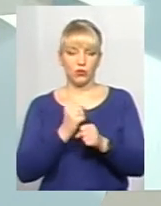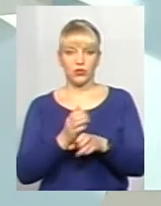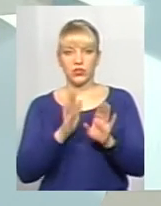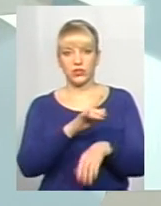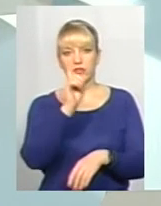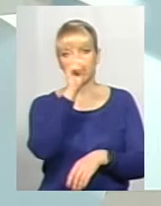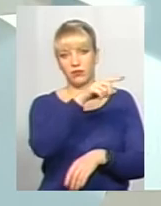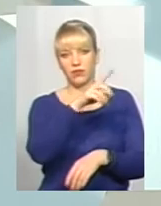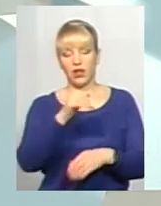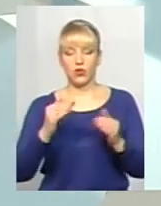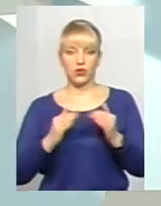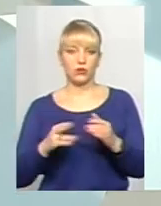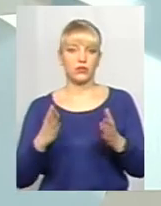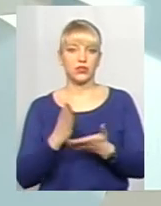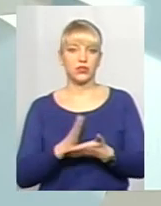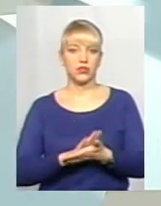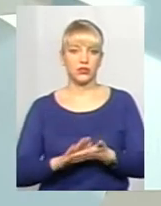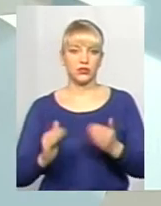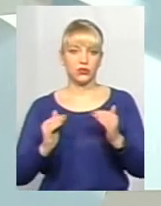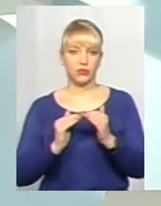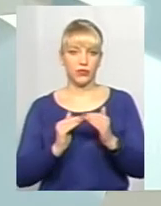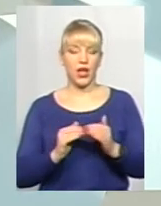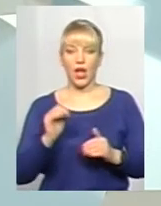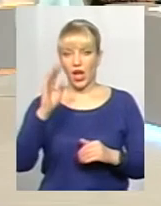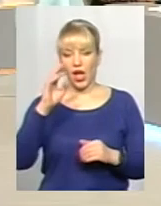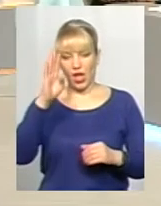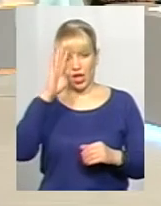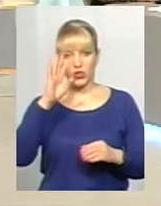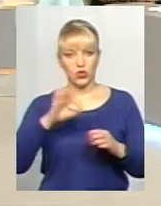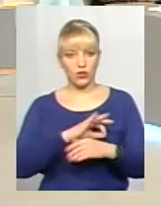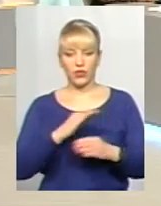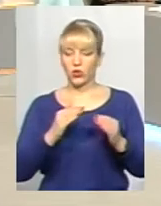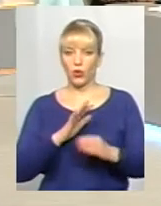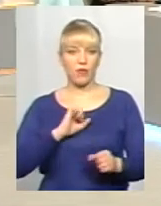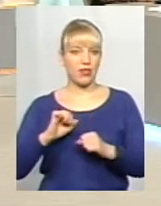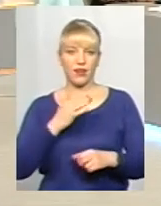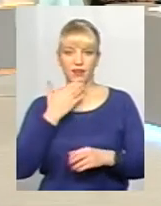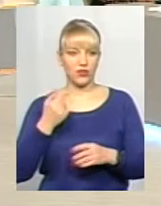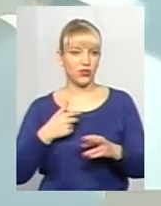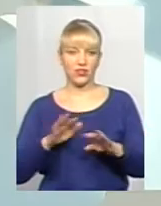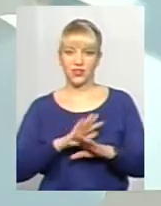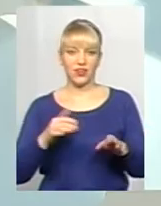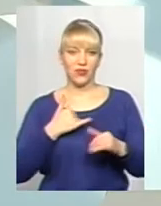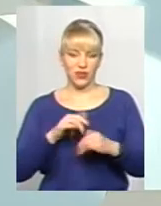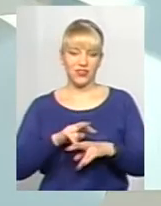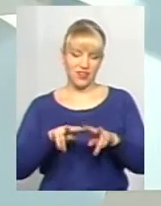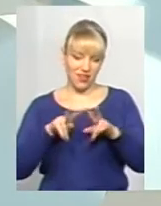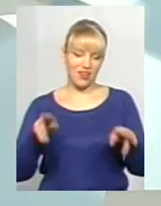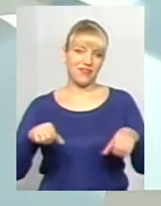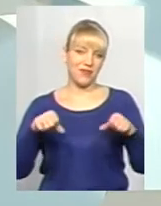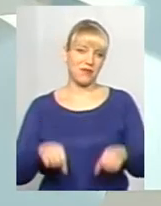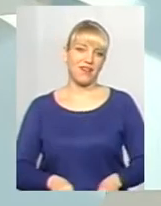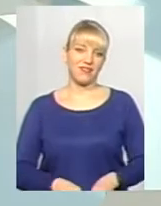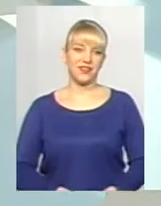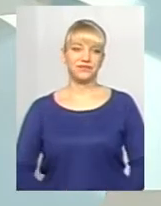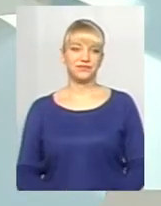роботі, а дім є дім. А от чоловік вдома не керує? Ні. У нас рівні права.